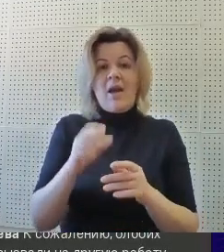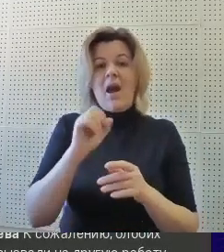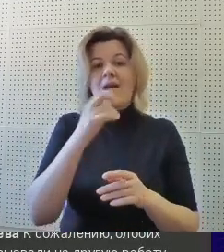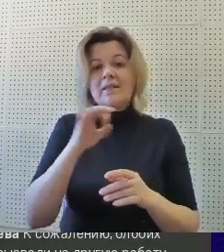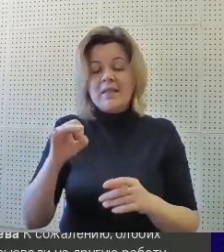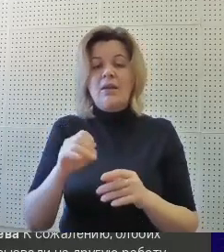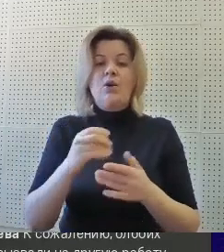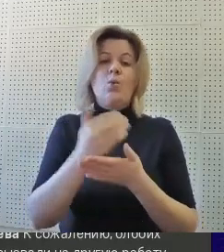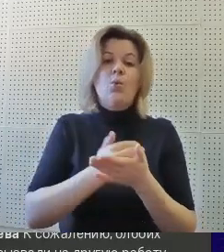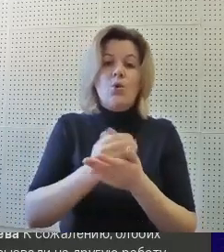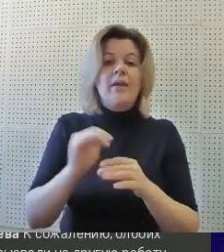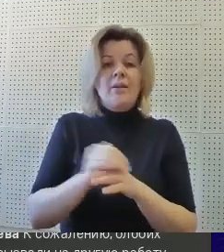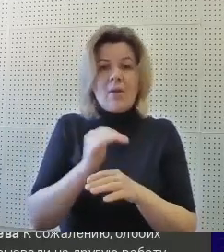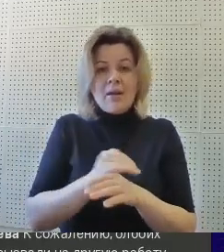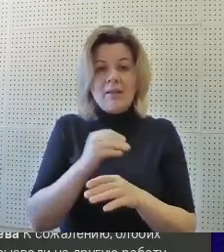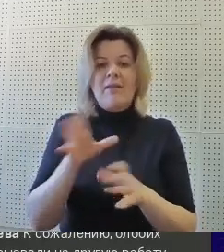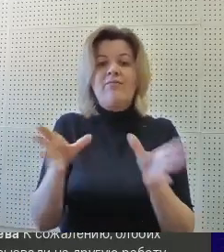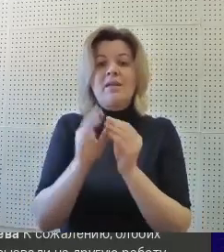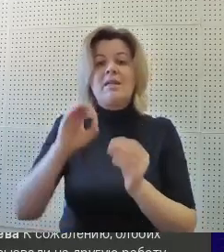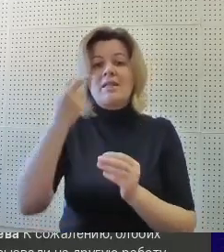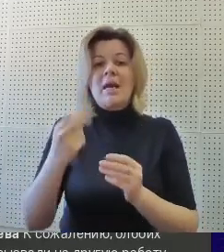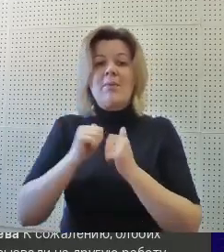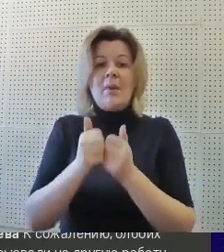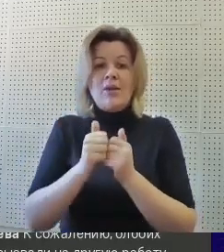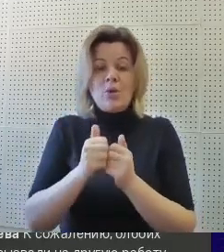уроки доброты с социальными партнерами школ.